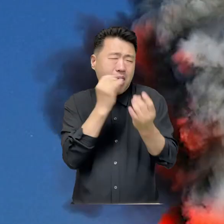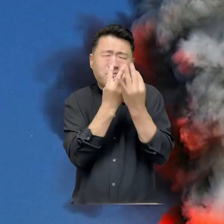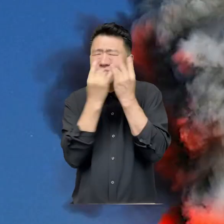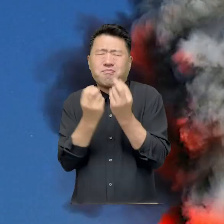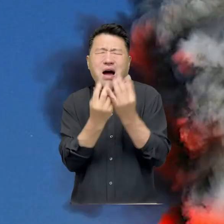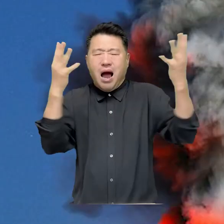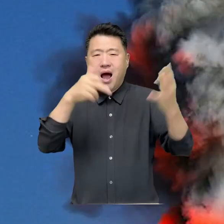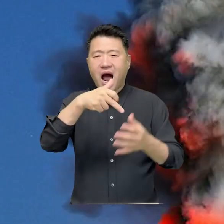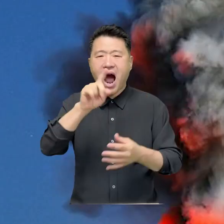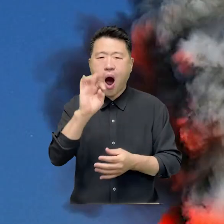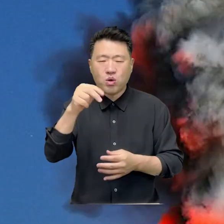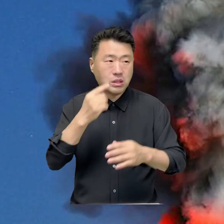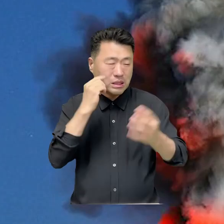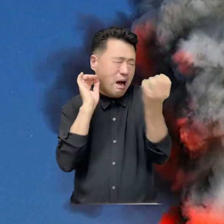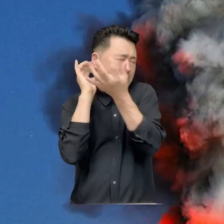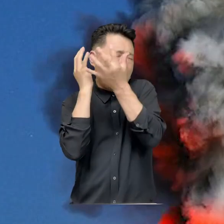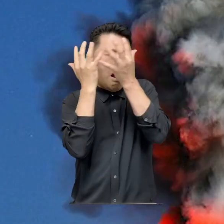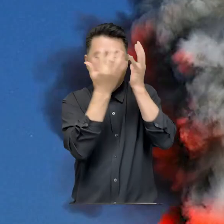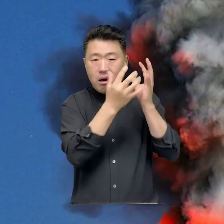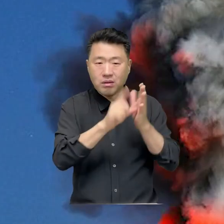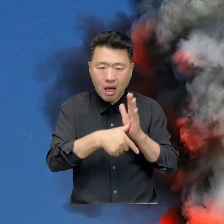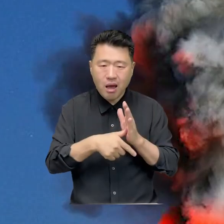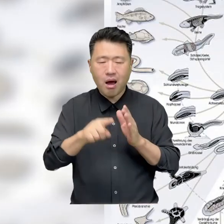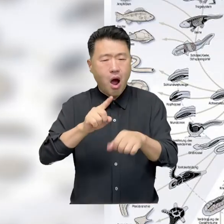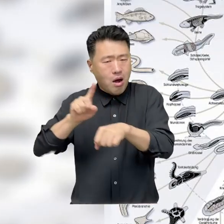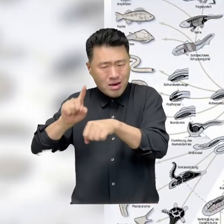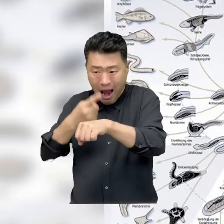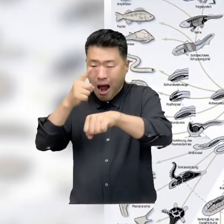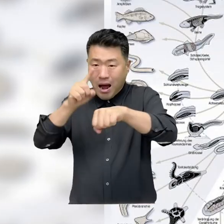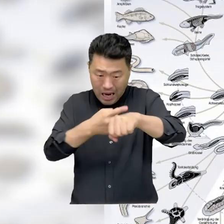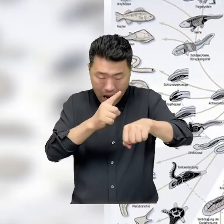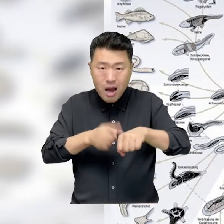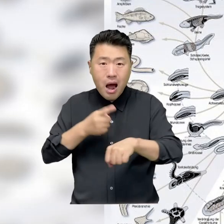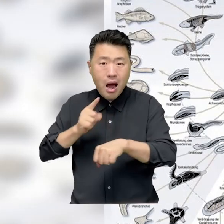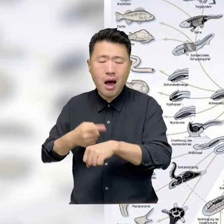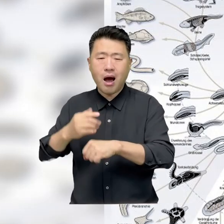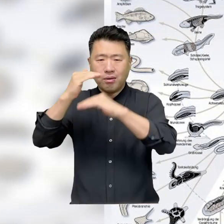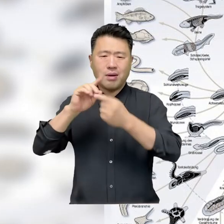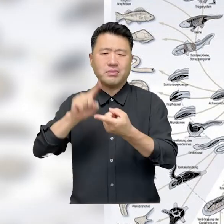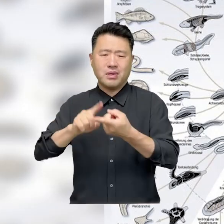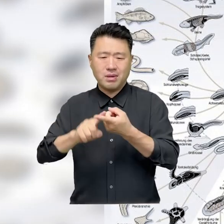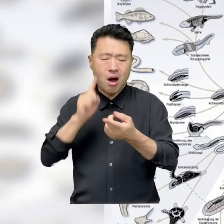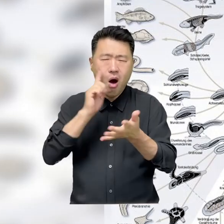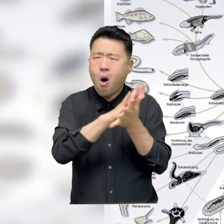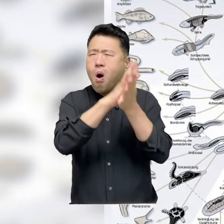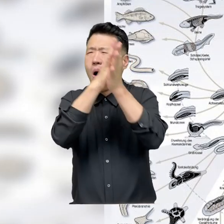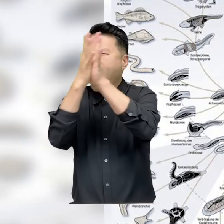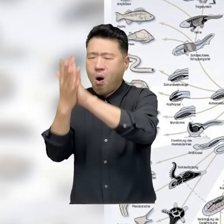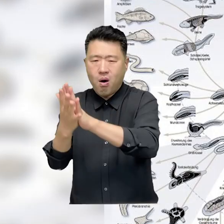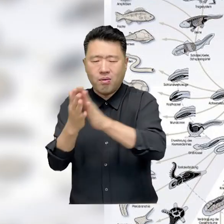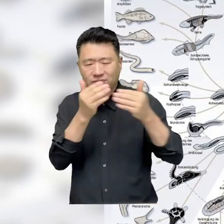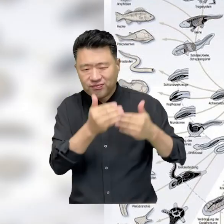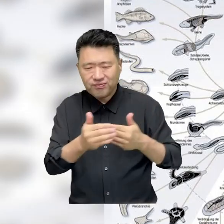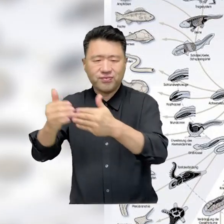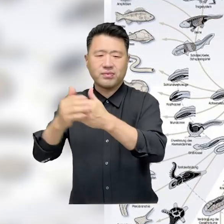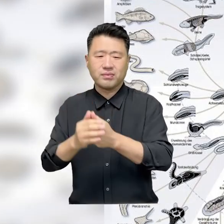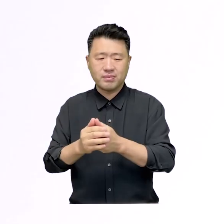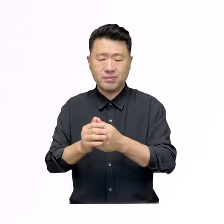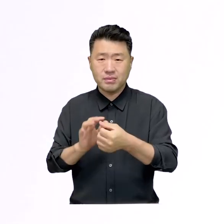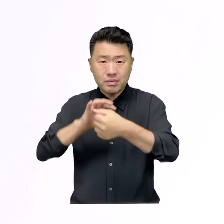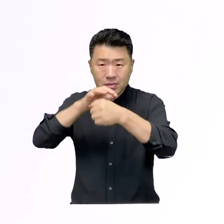우리 주변 곳곳에 존재하는 카오스 현상에서, 우연을 동력으로 한 생명의 탄생과 진화 현상까지.